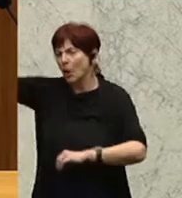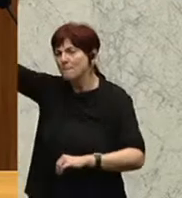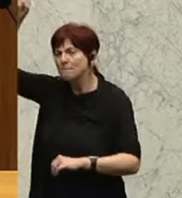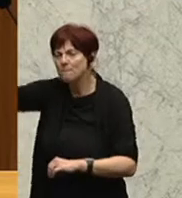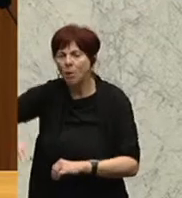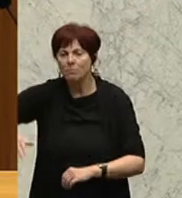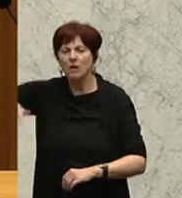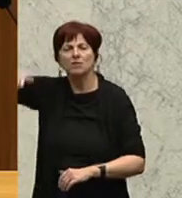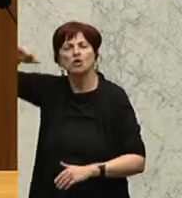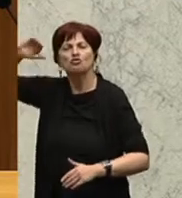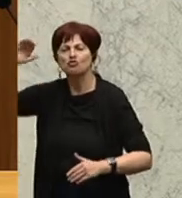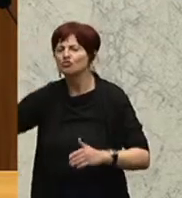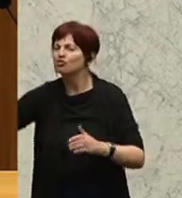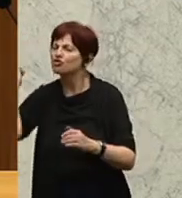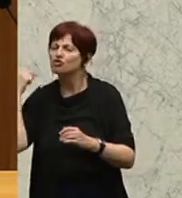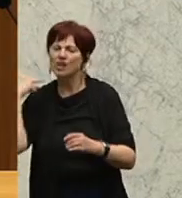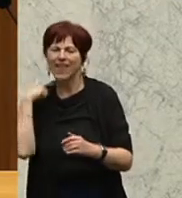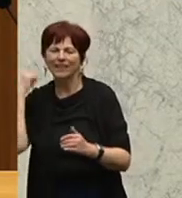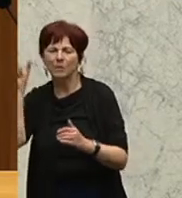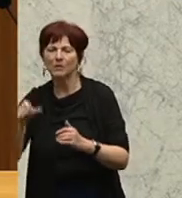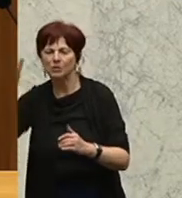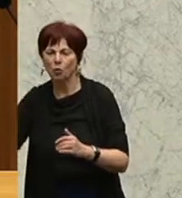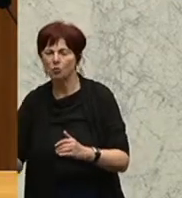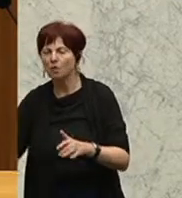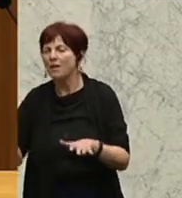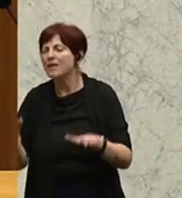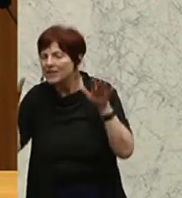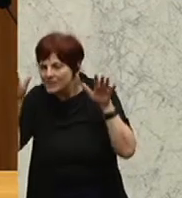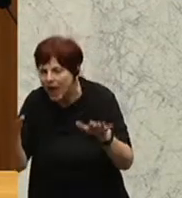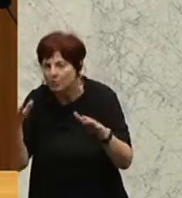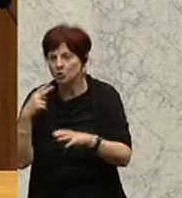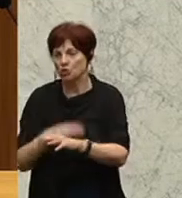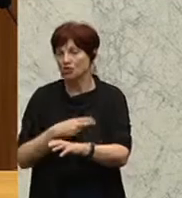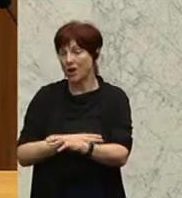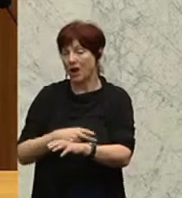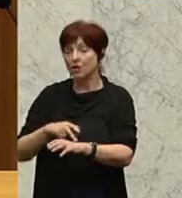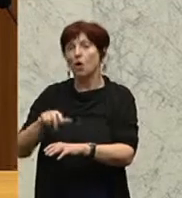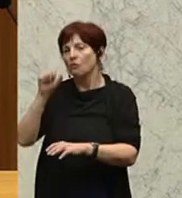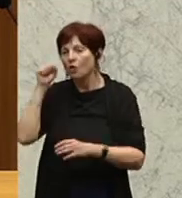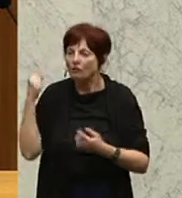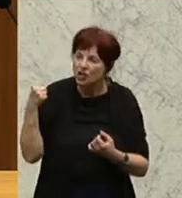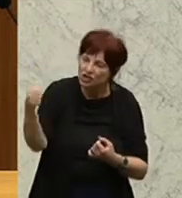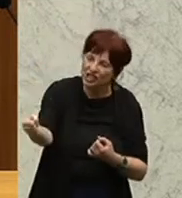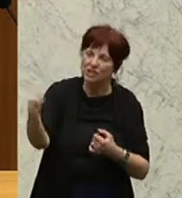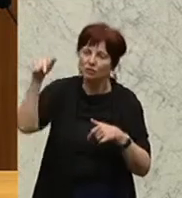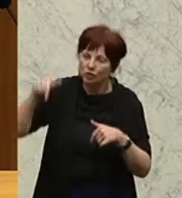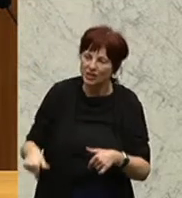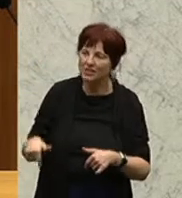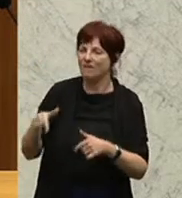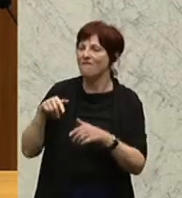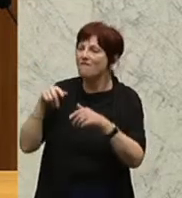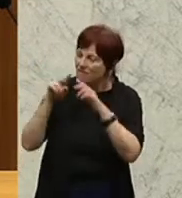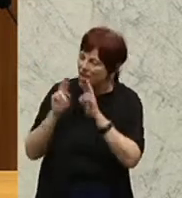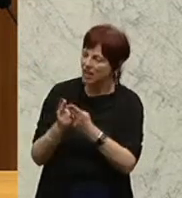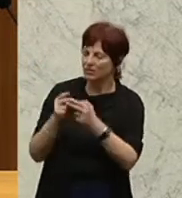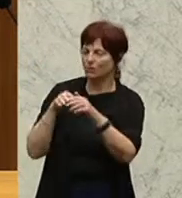des sogenannten Islamischen Staates und vor allen möglichen Faschisten dieser Welt flüchten. Die Situation ist so,